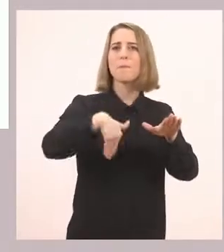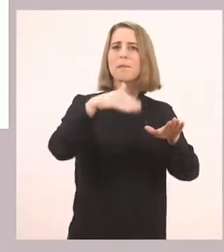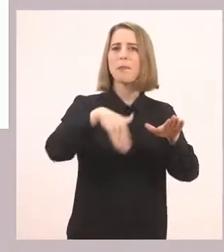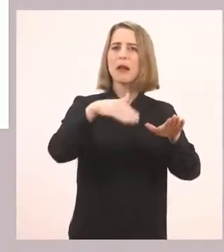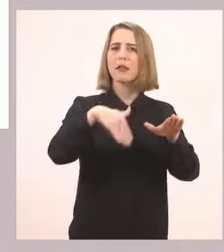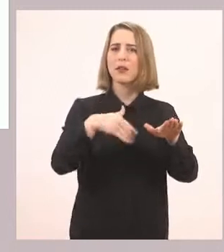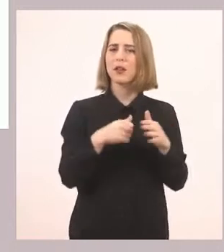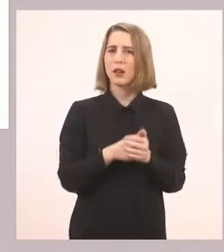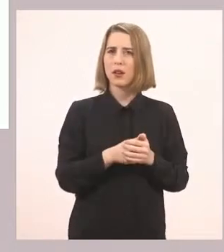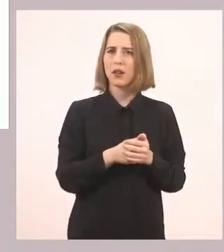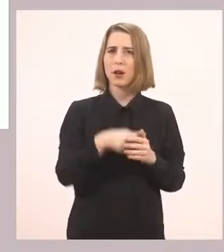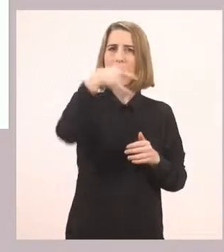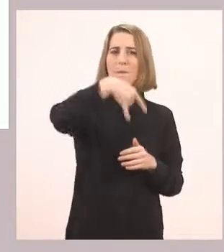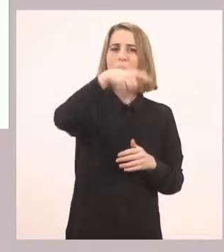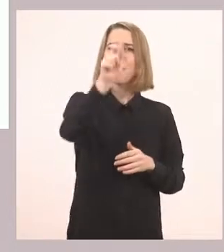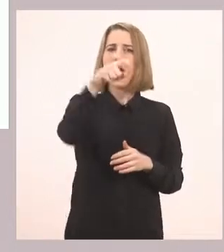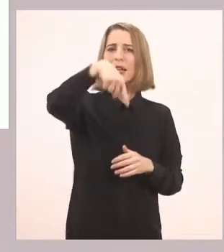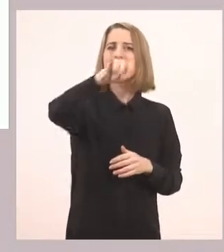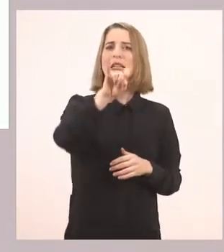τι μας δείχνει και η πρώτη εικόνα.